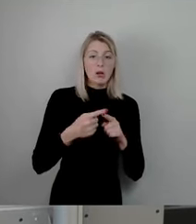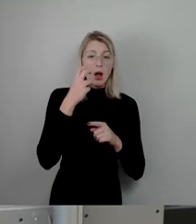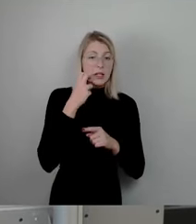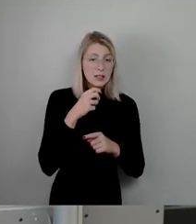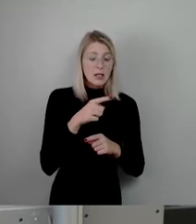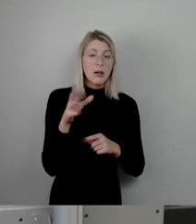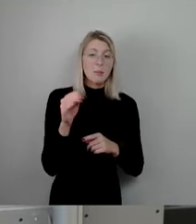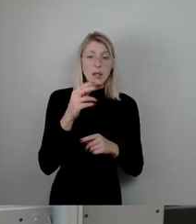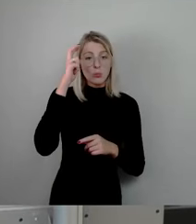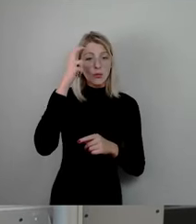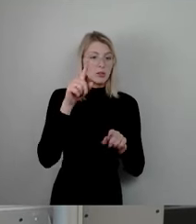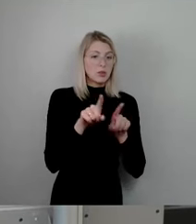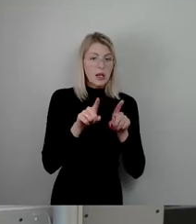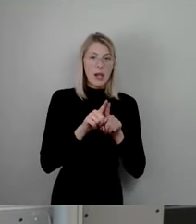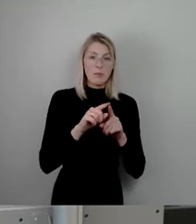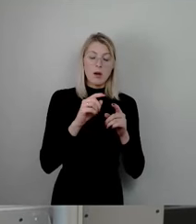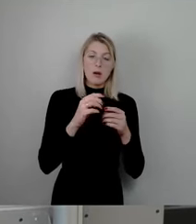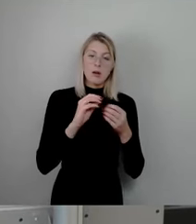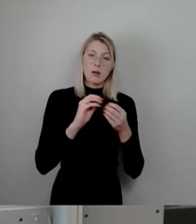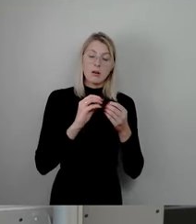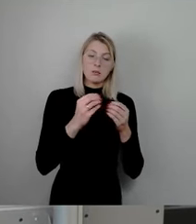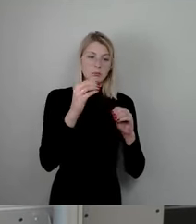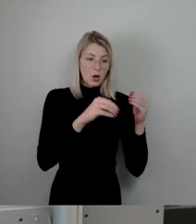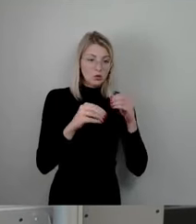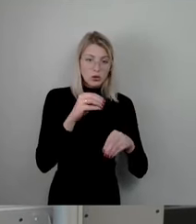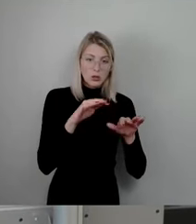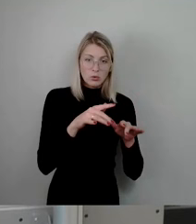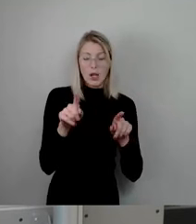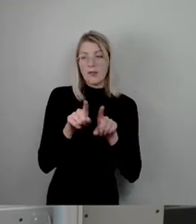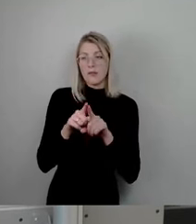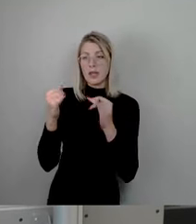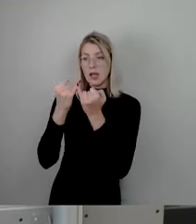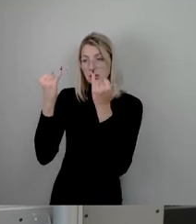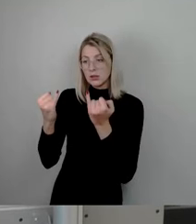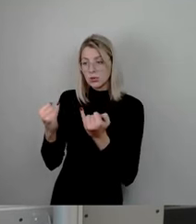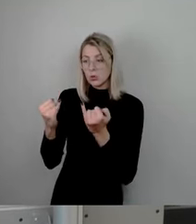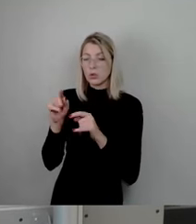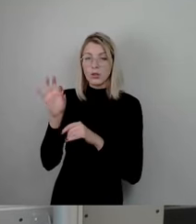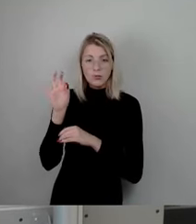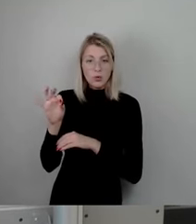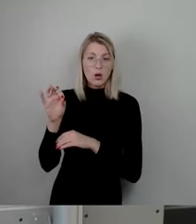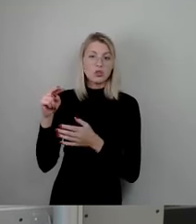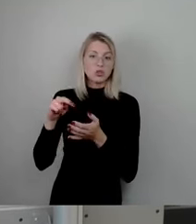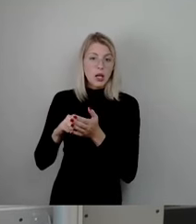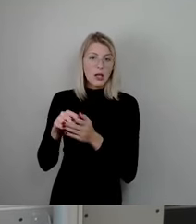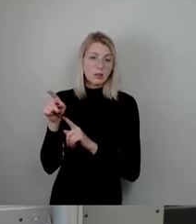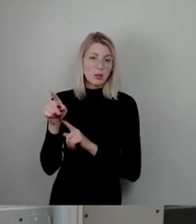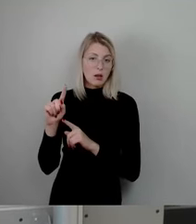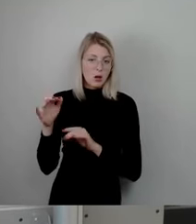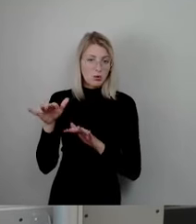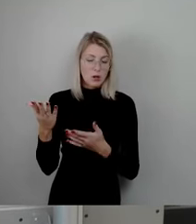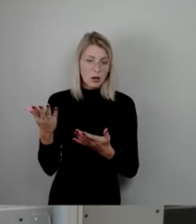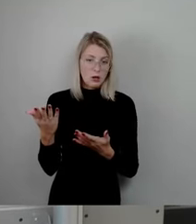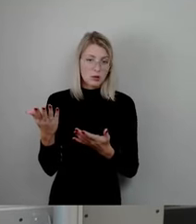hat die gleiche Ausstattung wie ein Institut, was eben für Statik verantwortlich